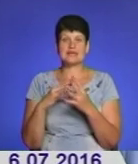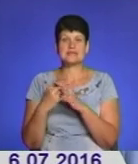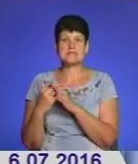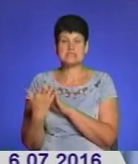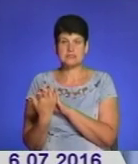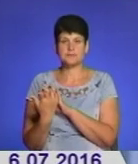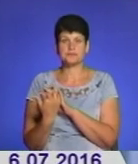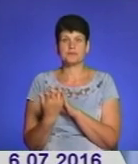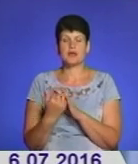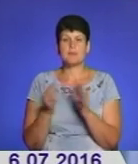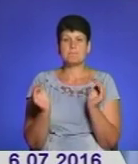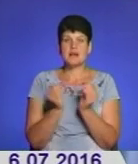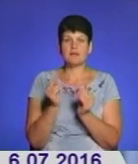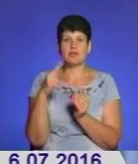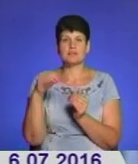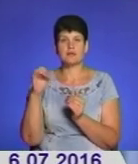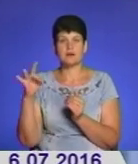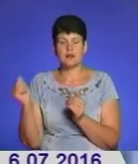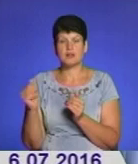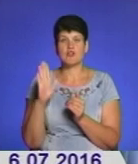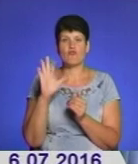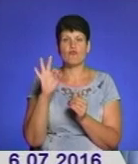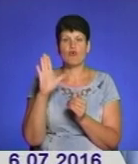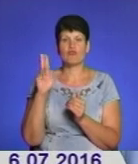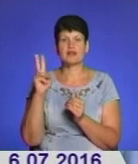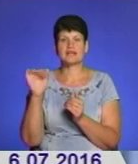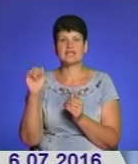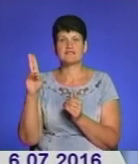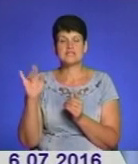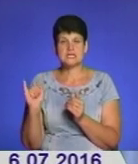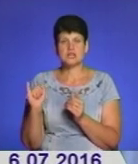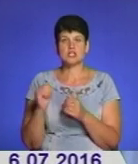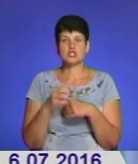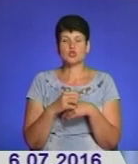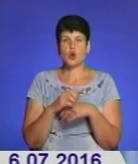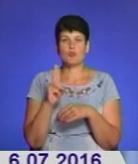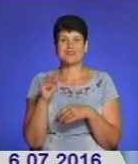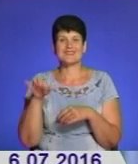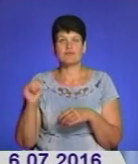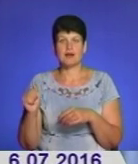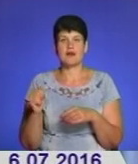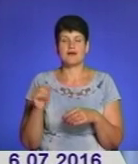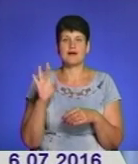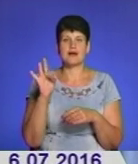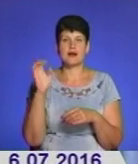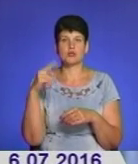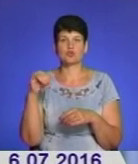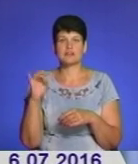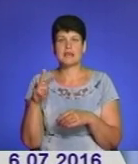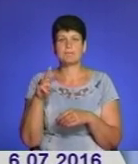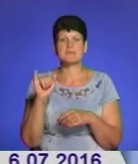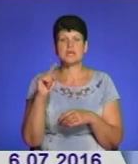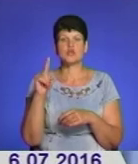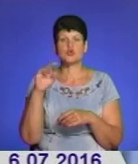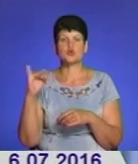це є малі дедеркали, великі дедеркали, Вовківці, Шкроботівка, Радушівка і Мізюринці.